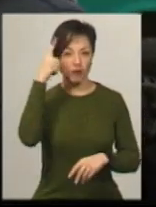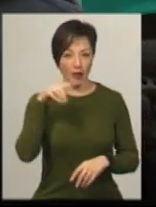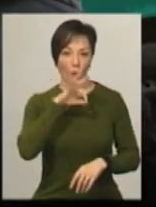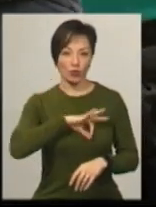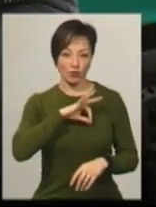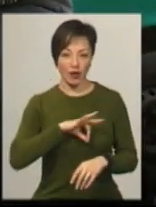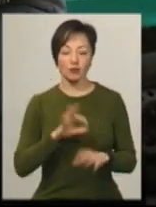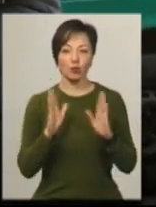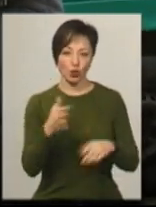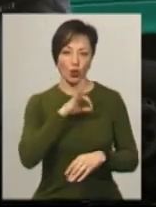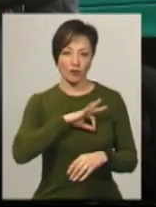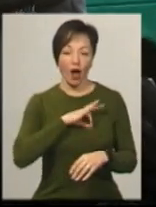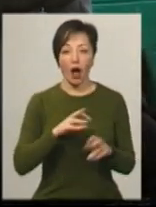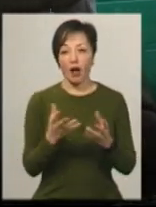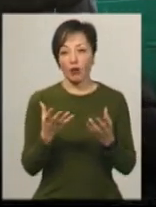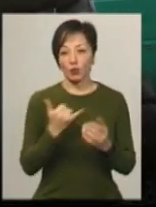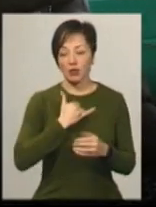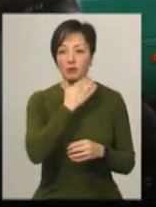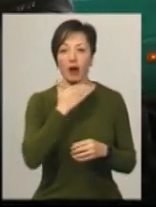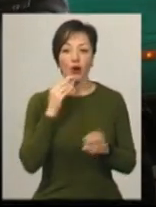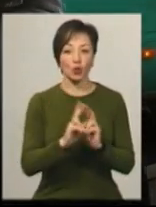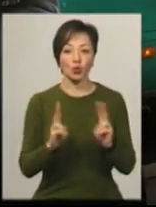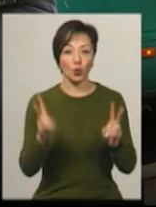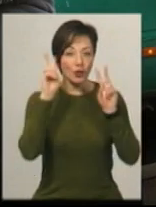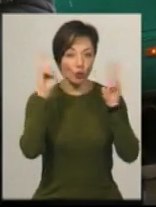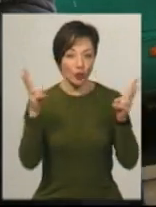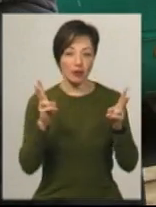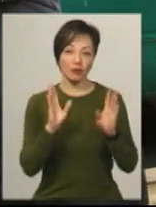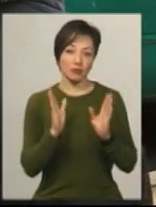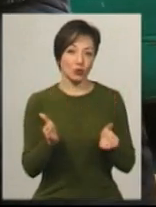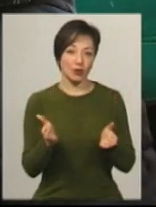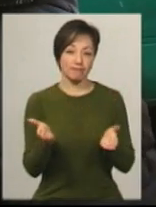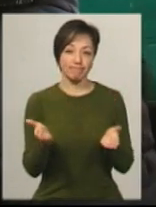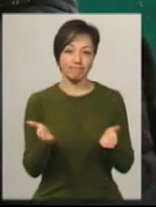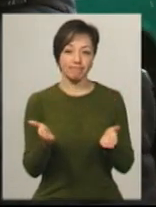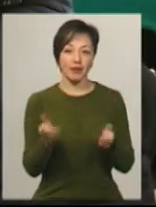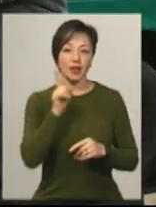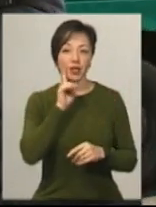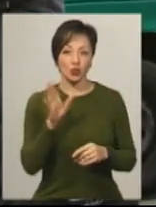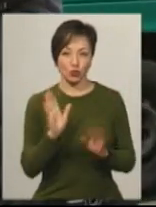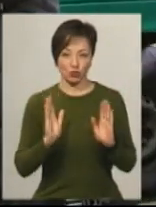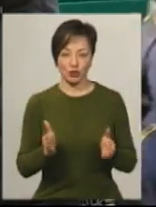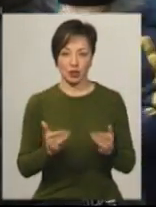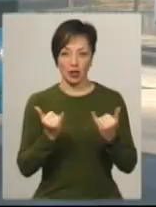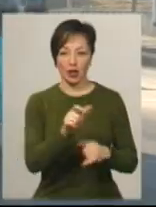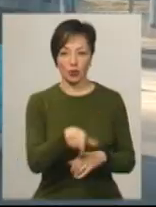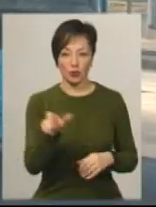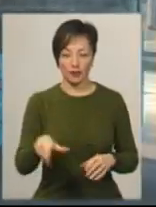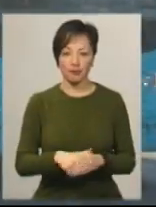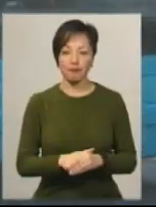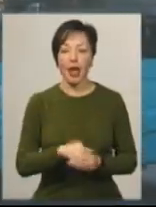користуватись, то він буде користуватись, але в нас ж багато хто не вміє, то це складе незручності для людей.